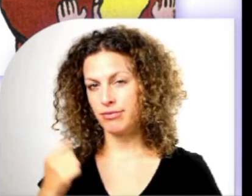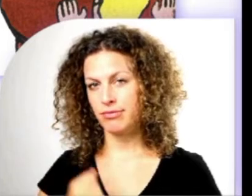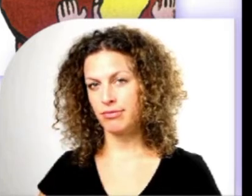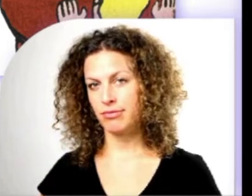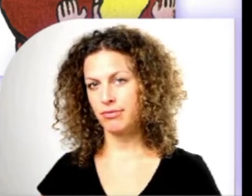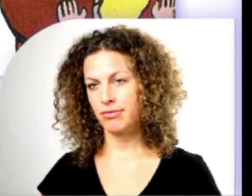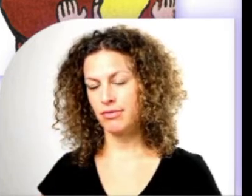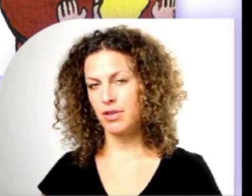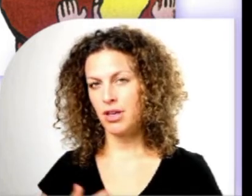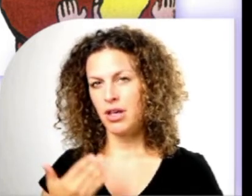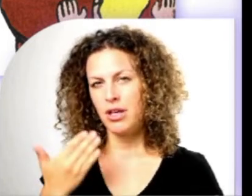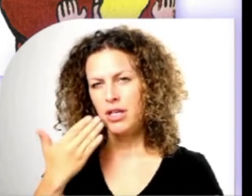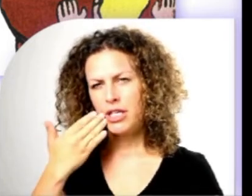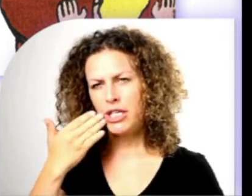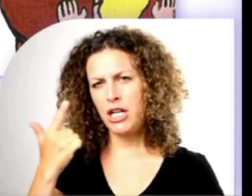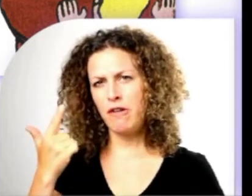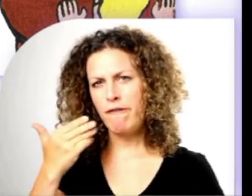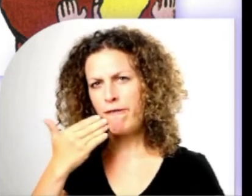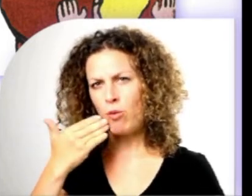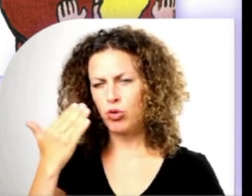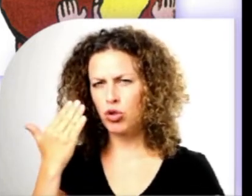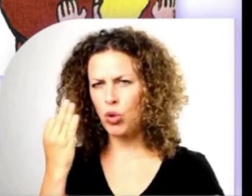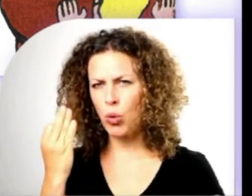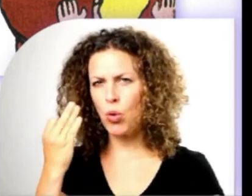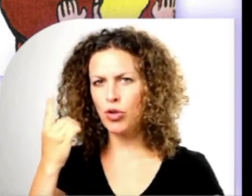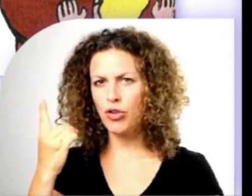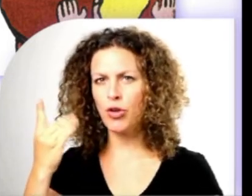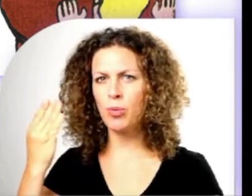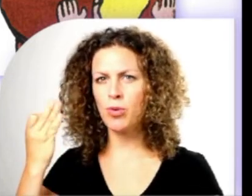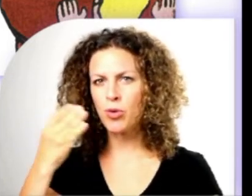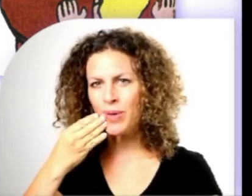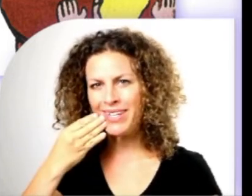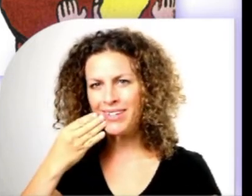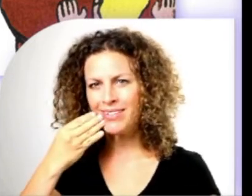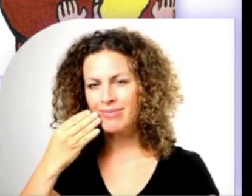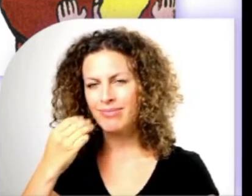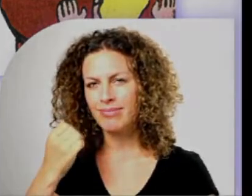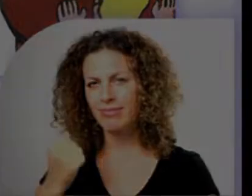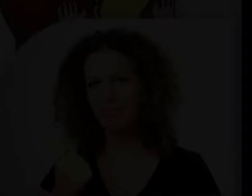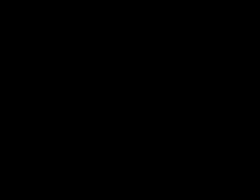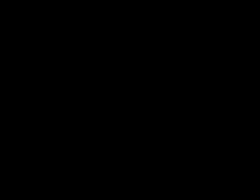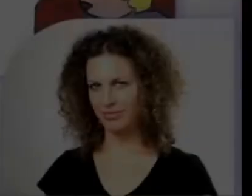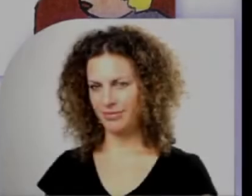Ils font trop de bruit.